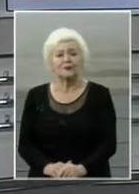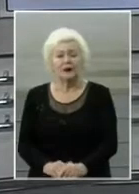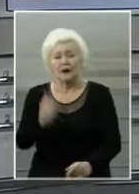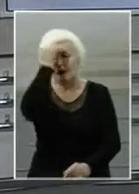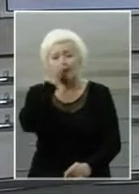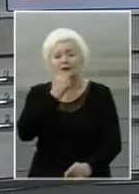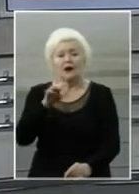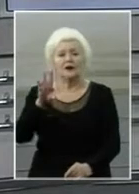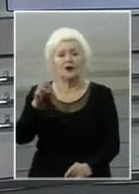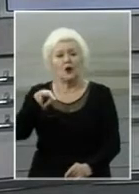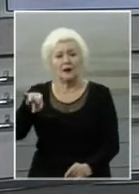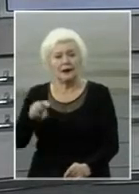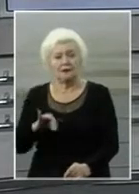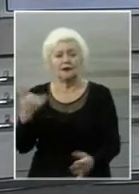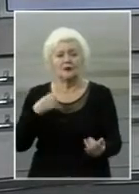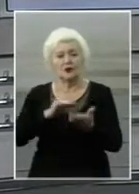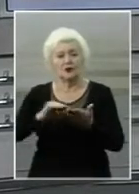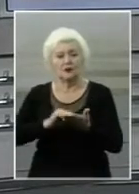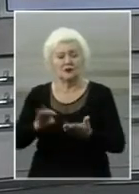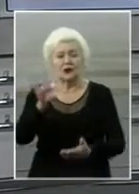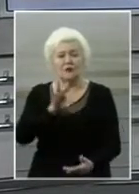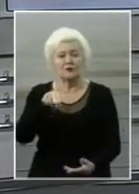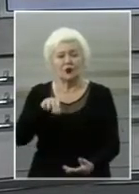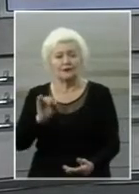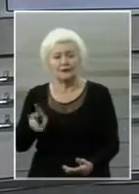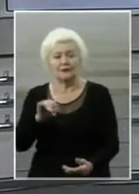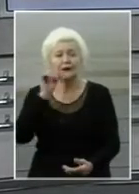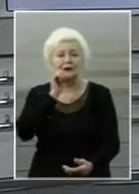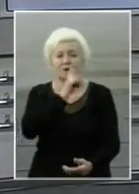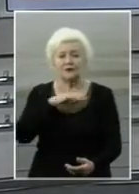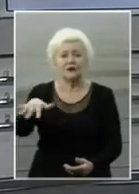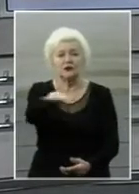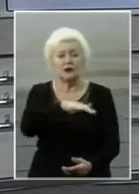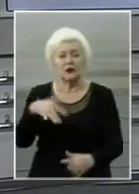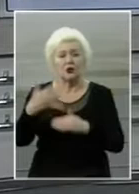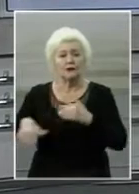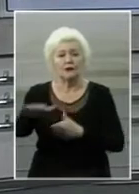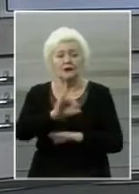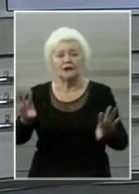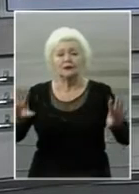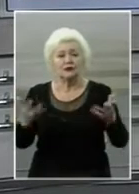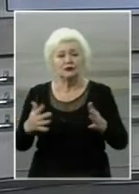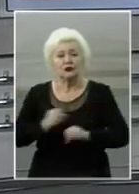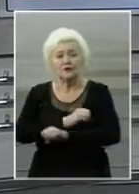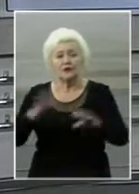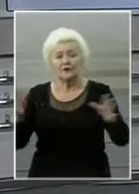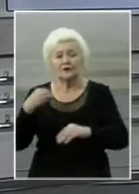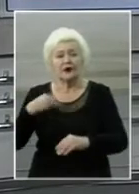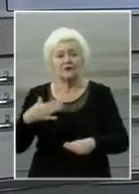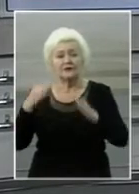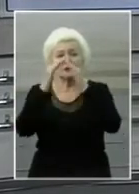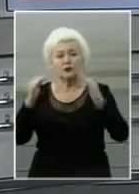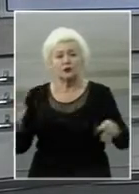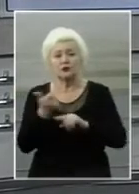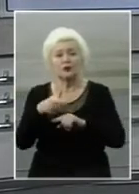Дякую, Олено. Це була наша кореспондентка Олена Проценко з північного мікрорайону Херсона, де стався вибух у приватному будинку.